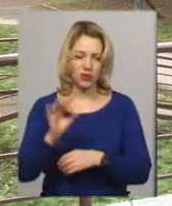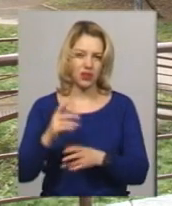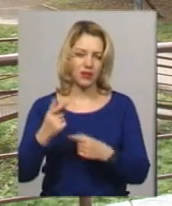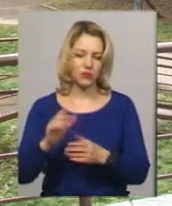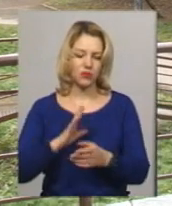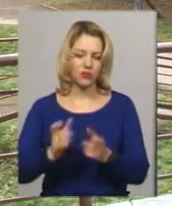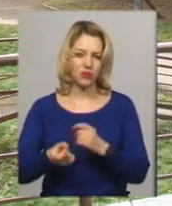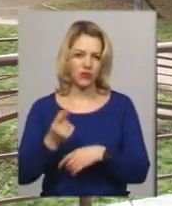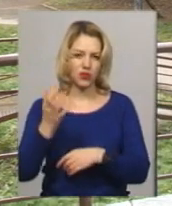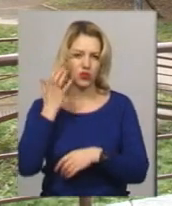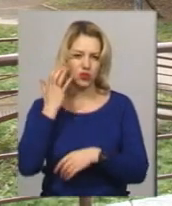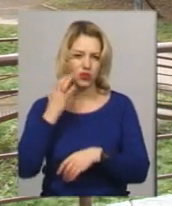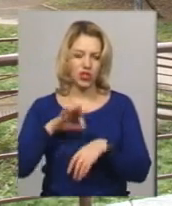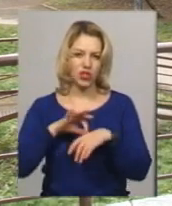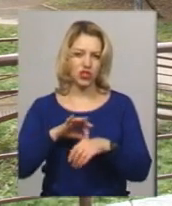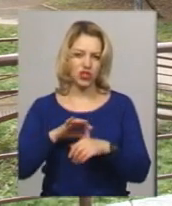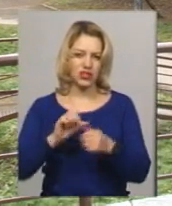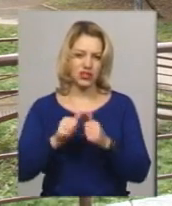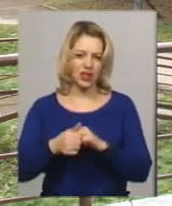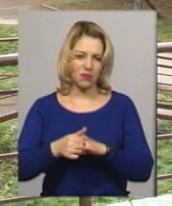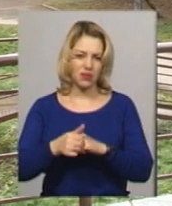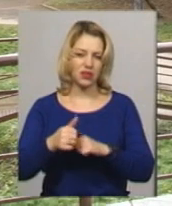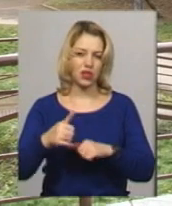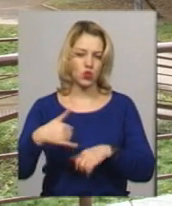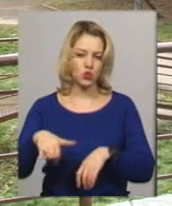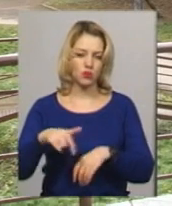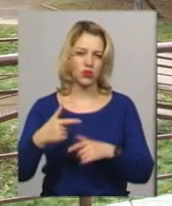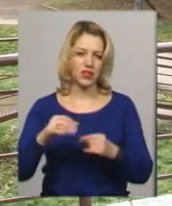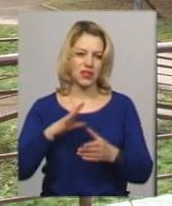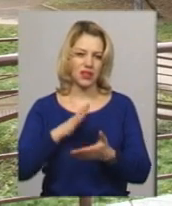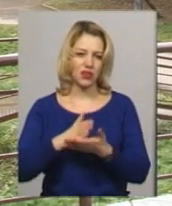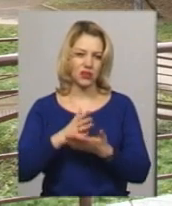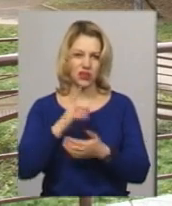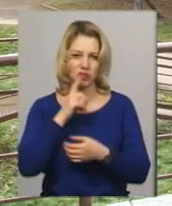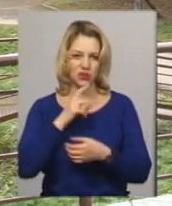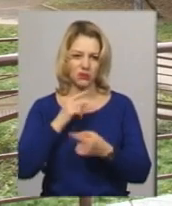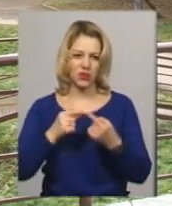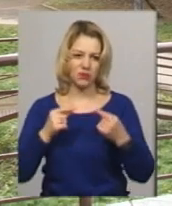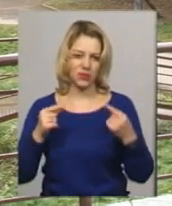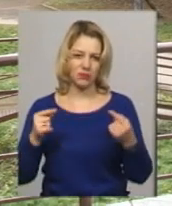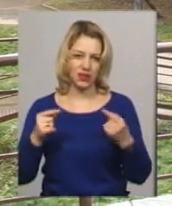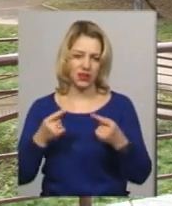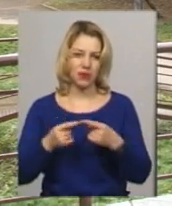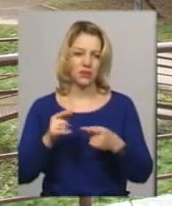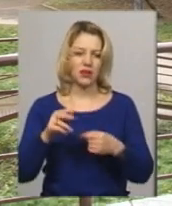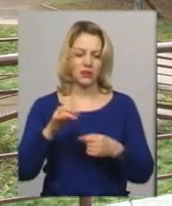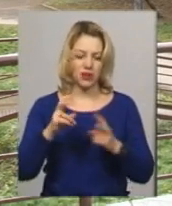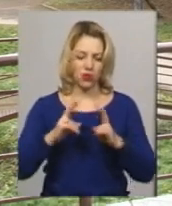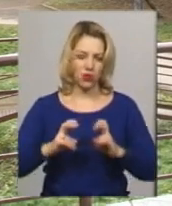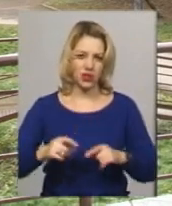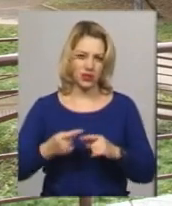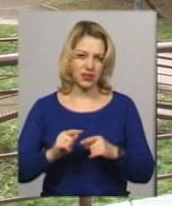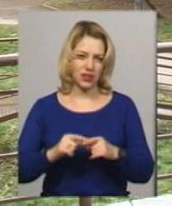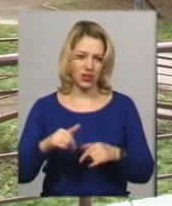чорну шкірзамінник сумку, в якій знаходилися незрозумілі предмети. При огляді цієї